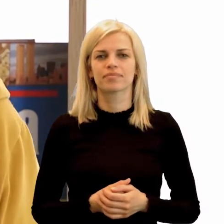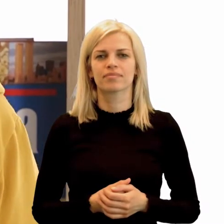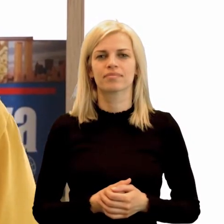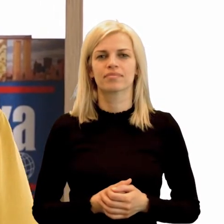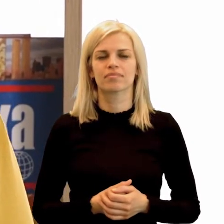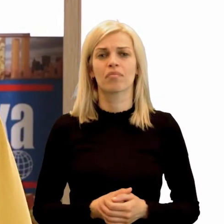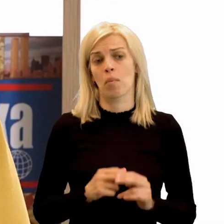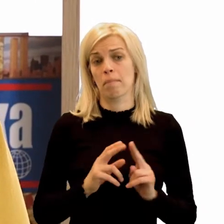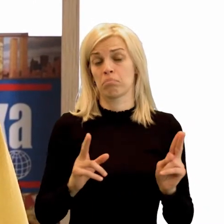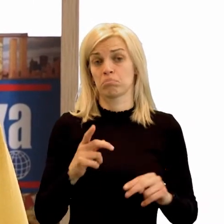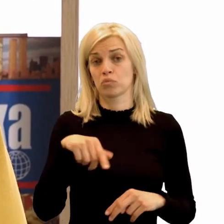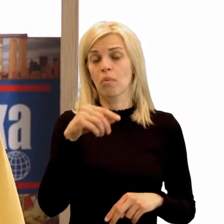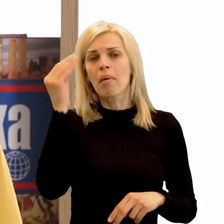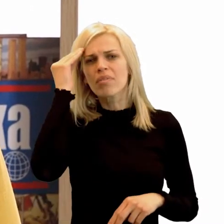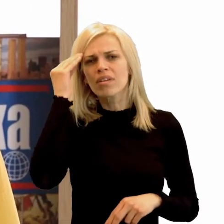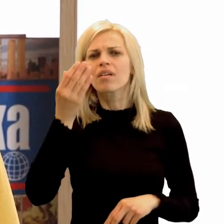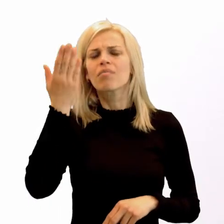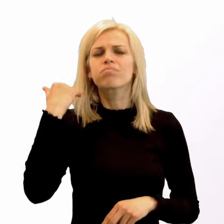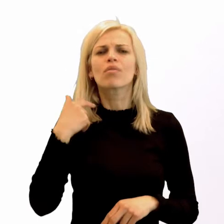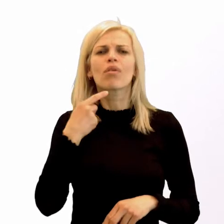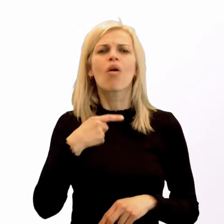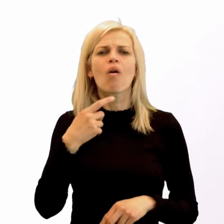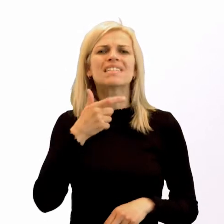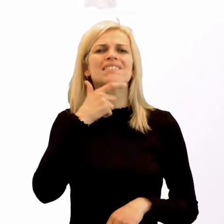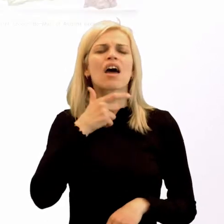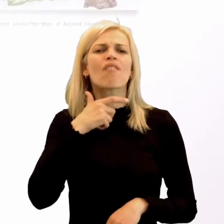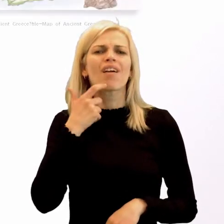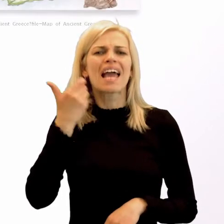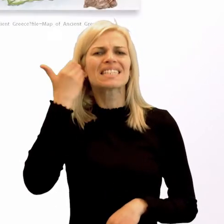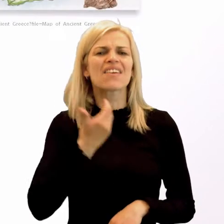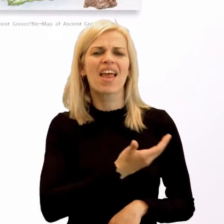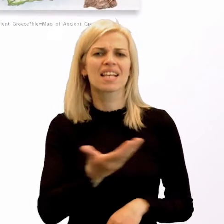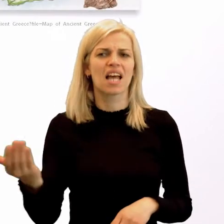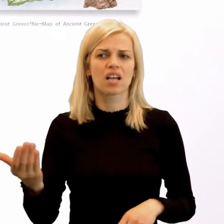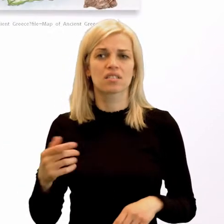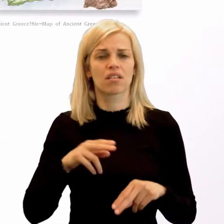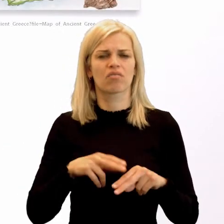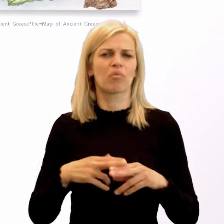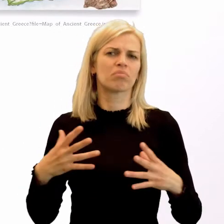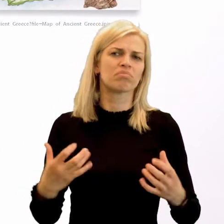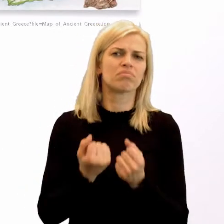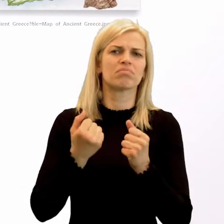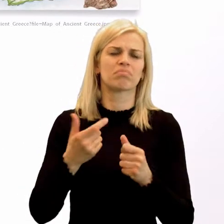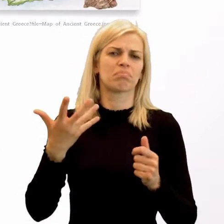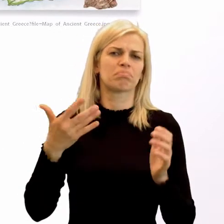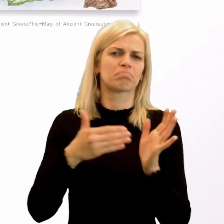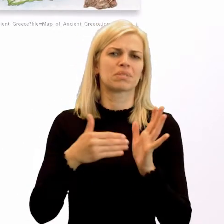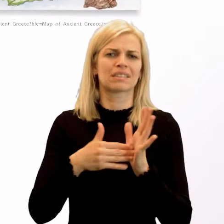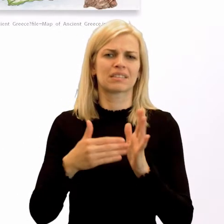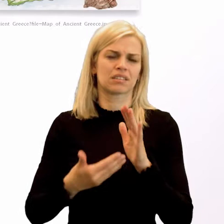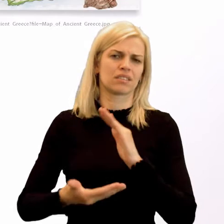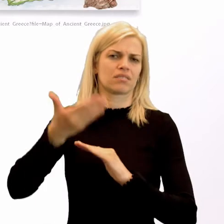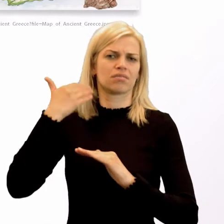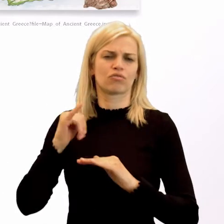Možno si pamätáte, že sme si hovorili o starovekých civilizáciách, ktoré vznikli 10-5 tisíc rokov pred našim vojtopočtom.